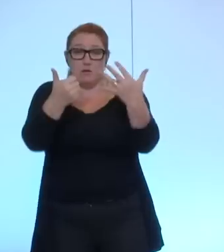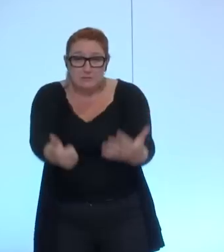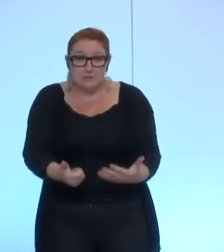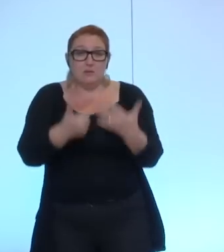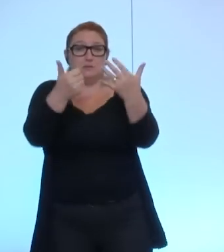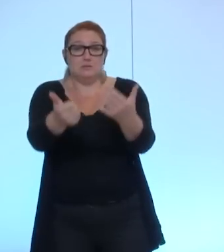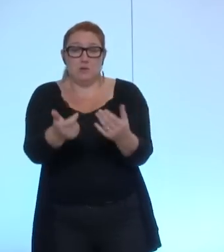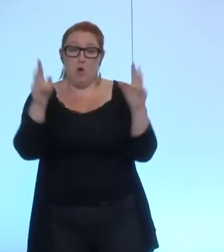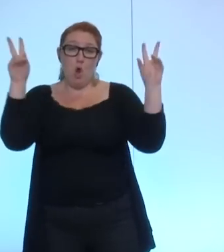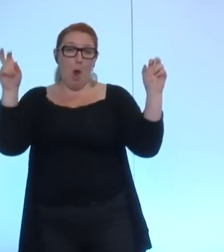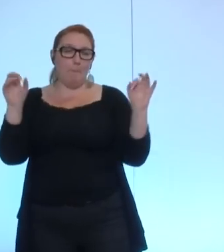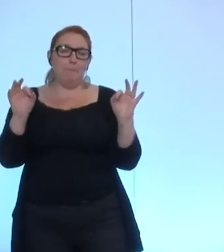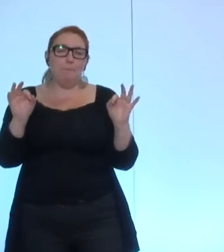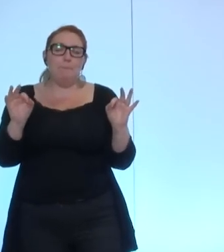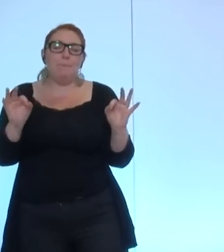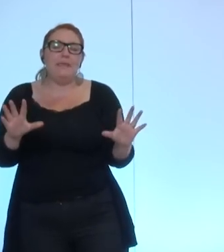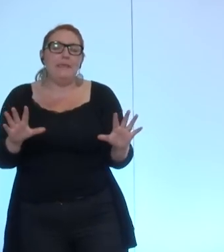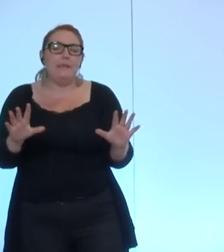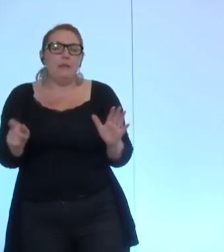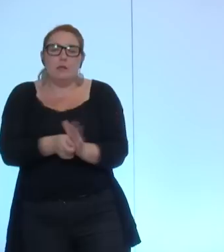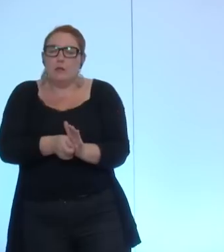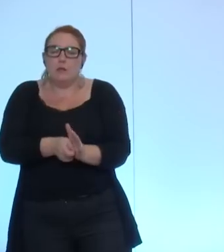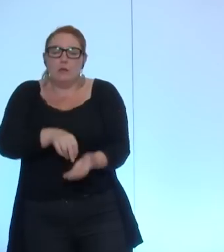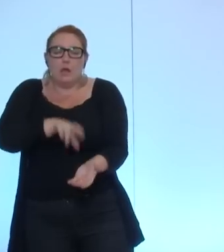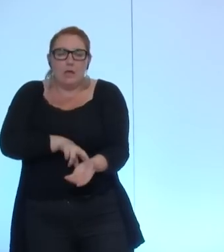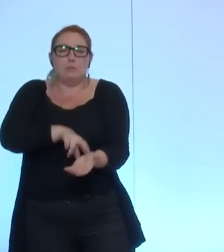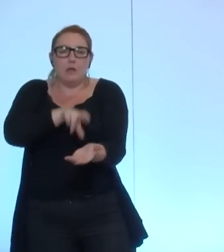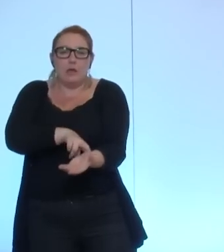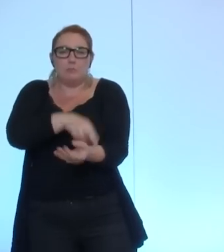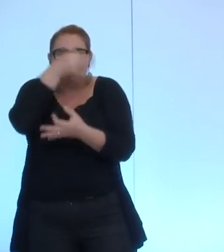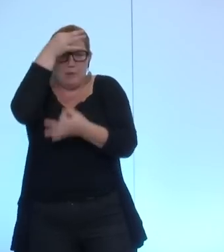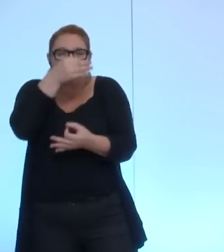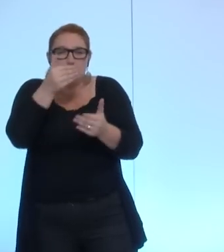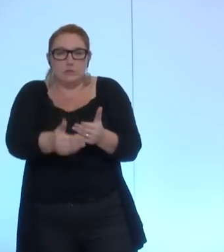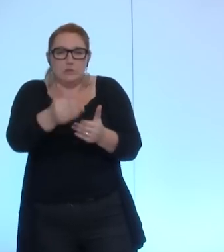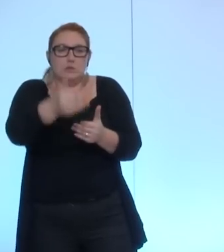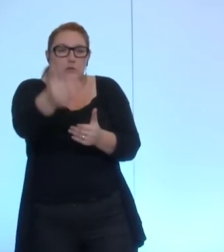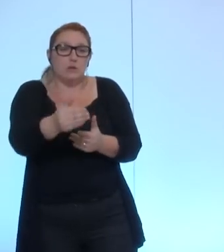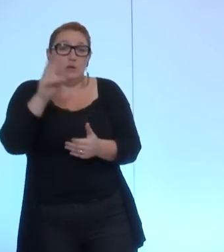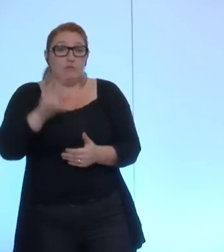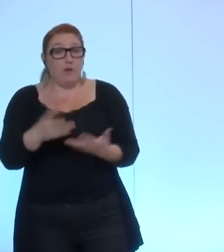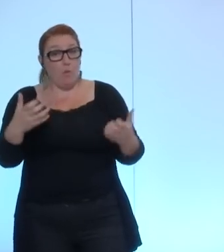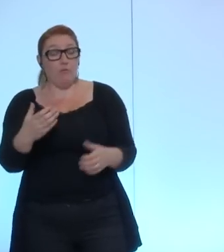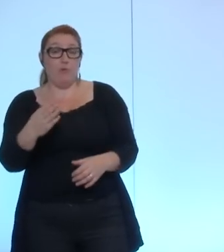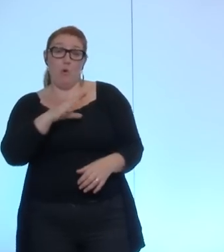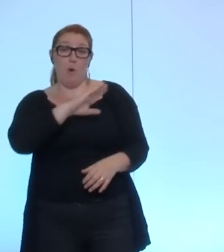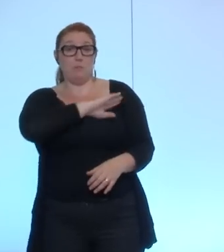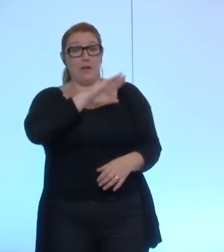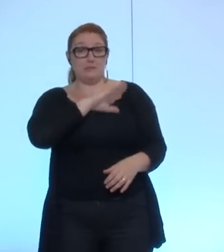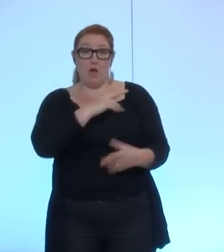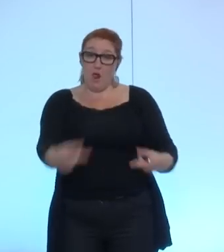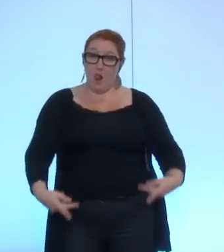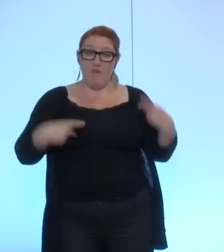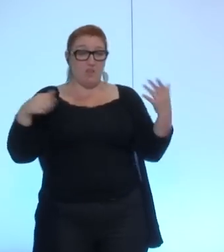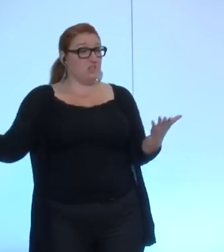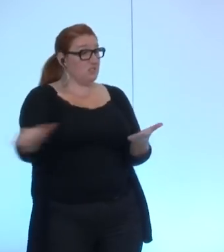'horloge suisse on voudrait rendre la vie invivable à Gaza je crois qu'on ne s'y prendrait pas autrement alors